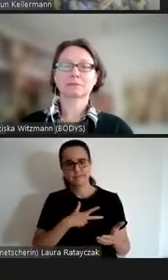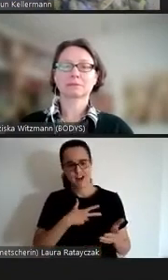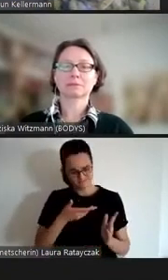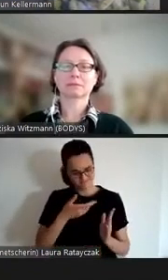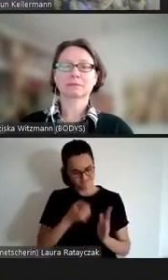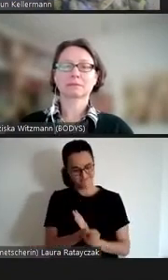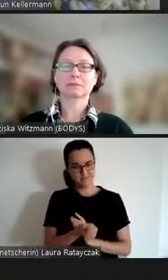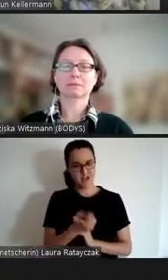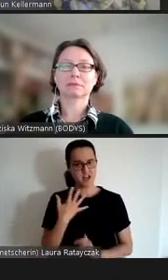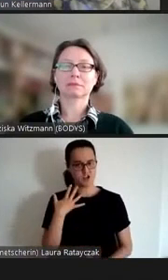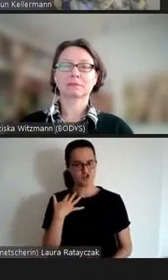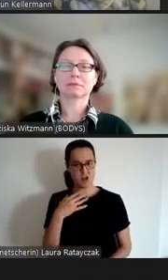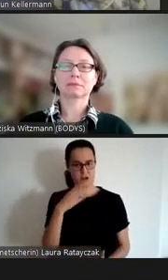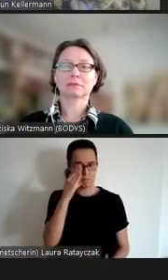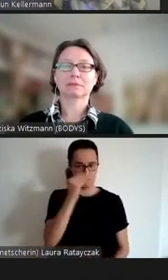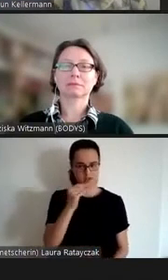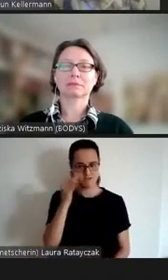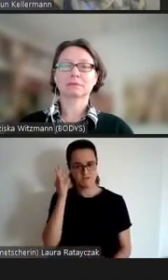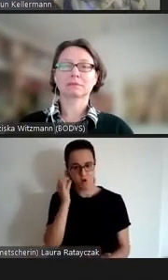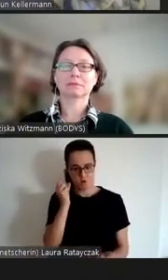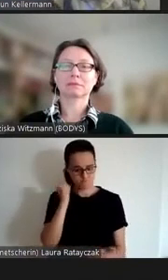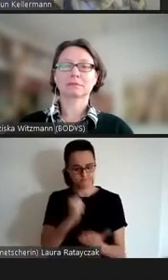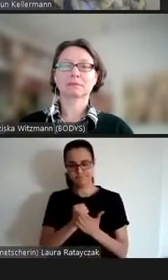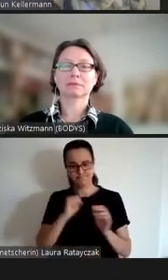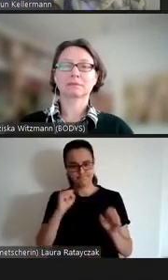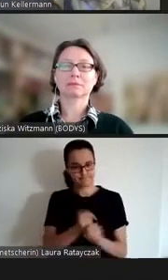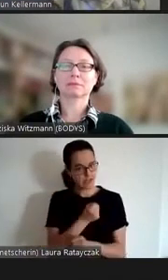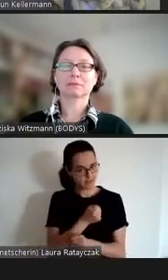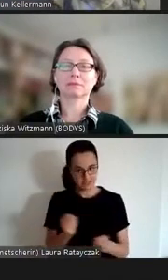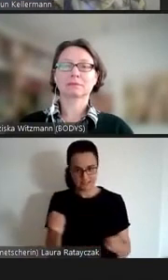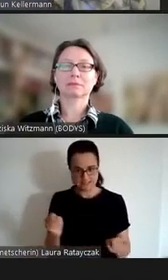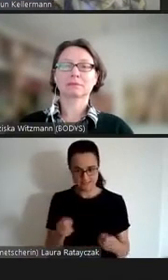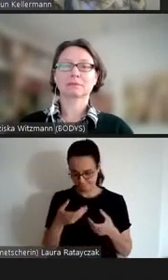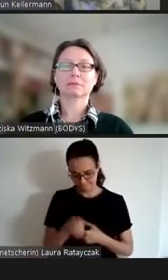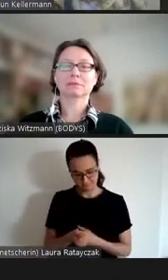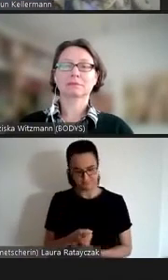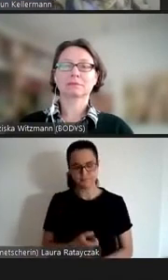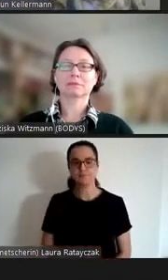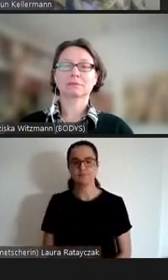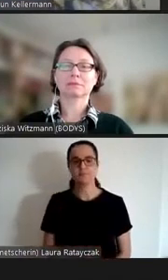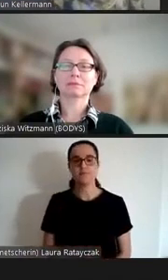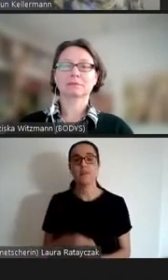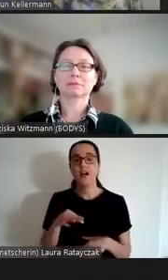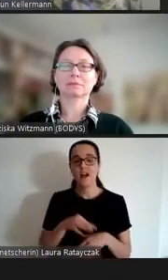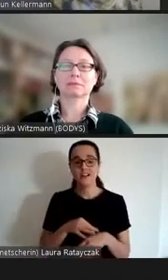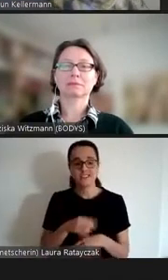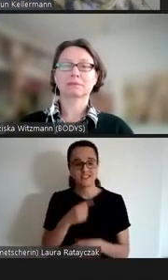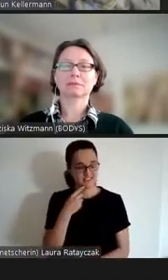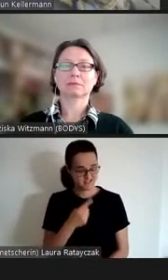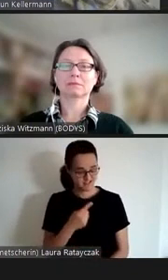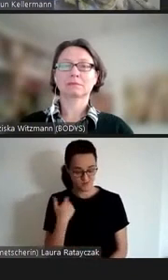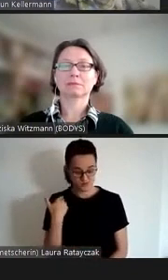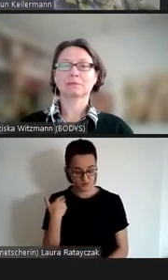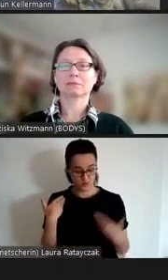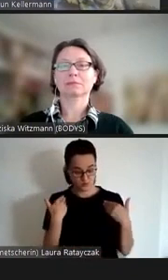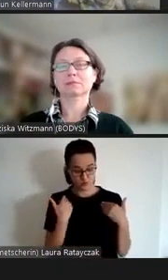Geschlechtsmerkmale trägt und der Arzt zeigt dann dass ein Kind mit